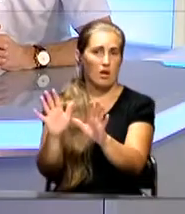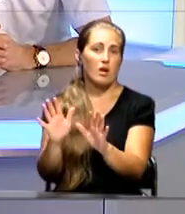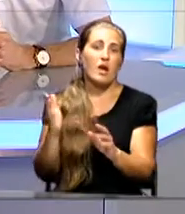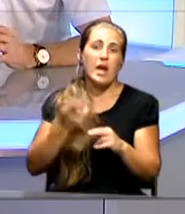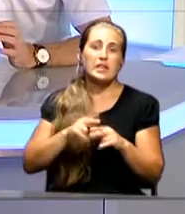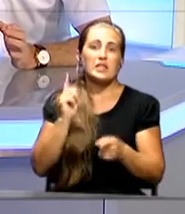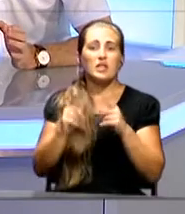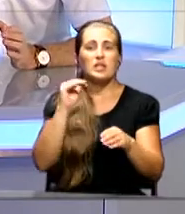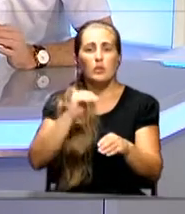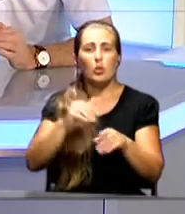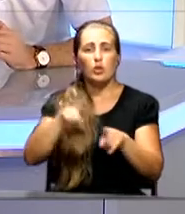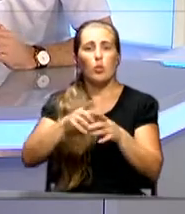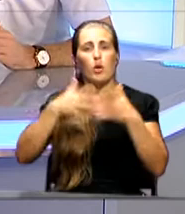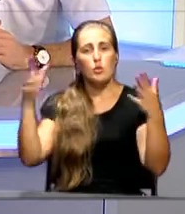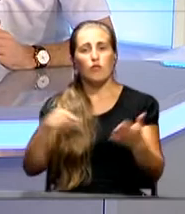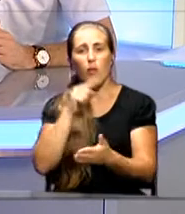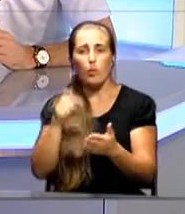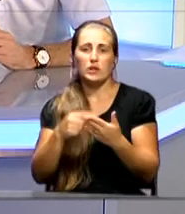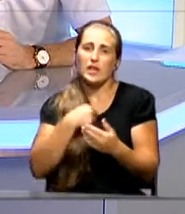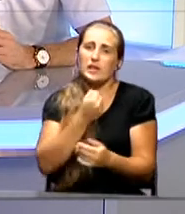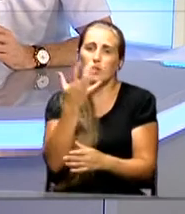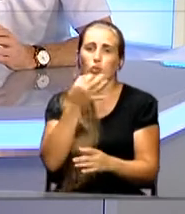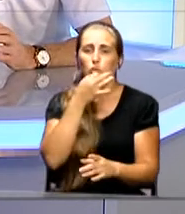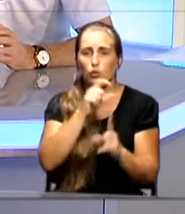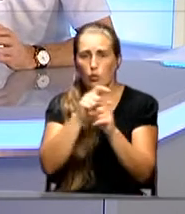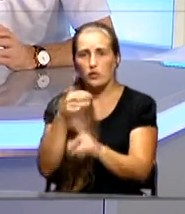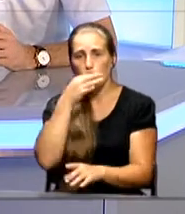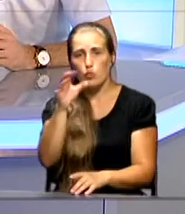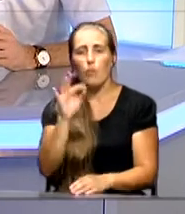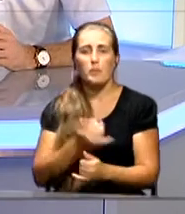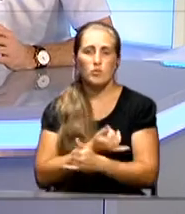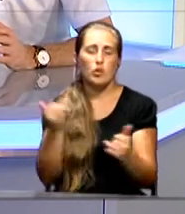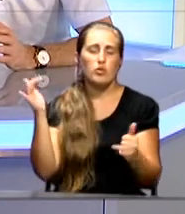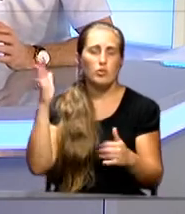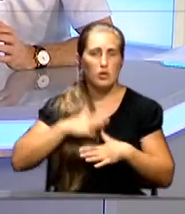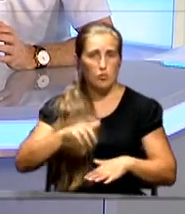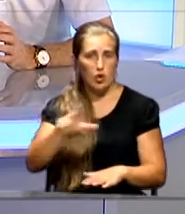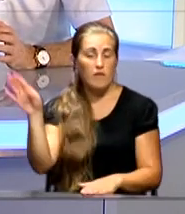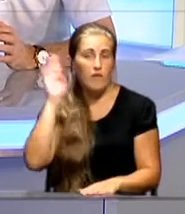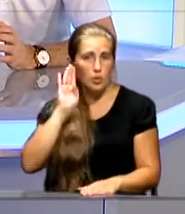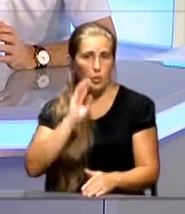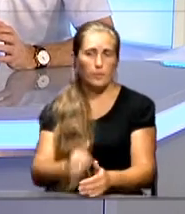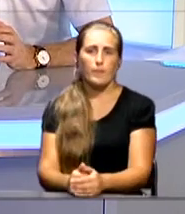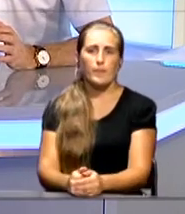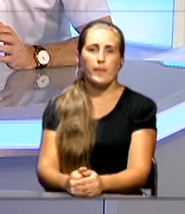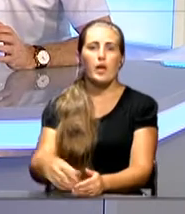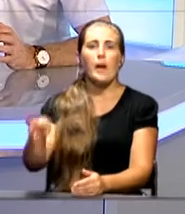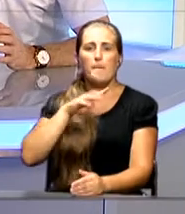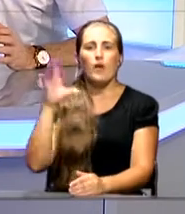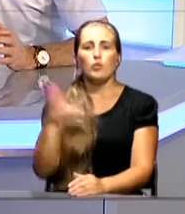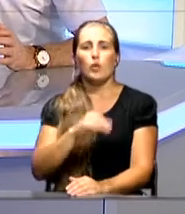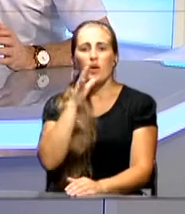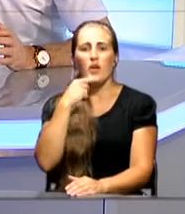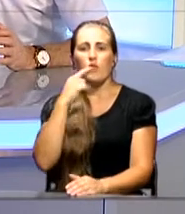действительно затронули объемный вопрос. Может, я несколько слов скажу по обеспечению крымчан водой. Мы все время говорим,